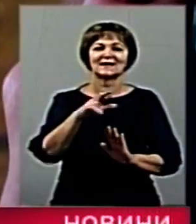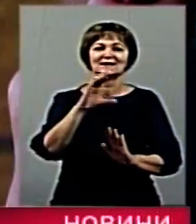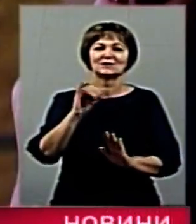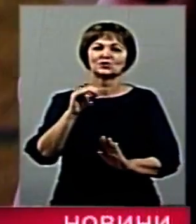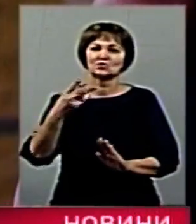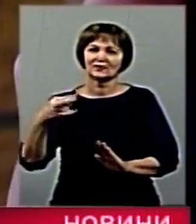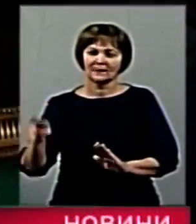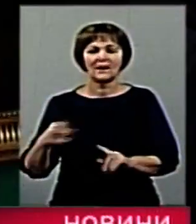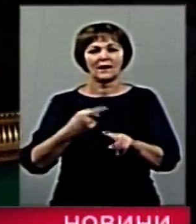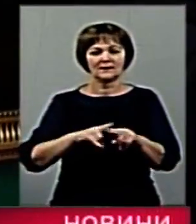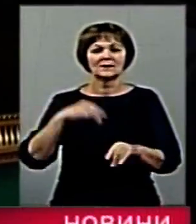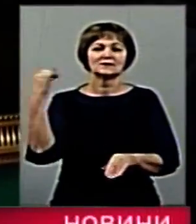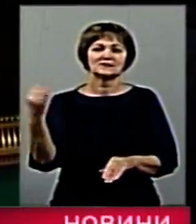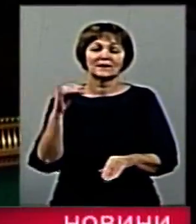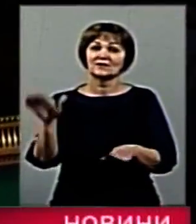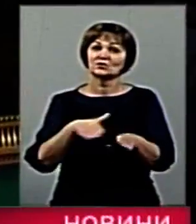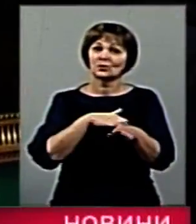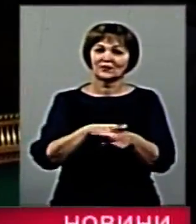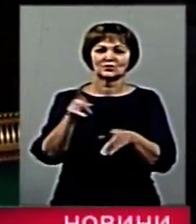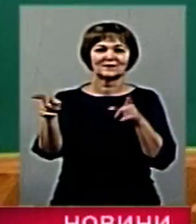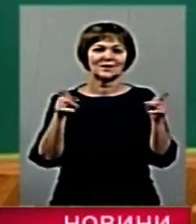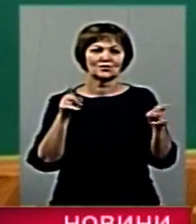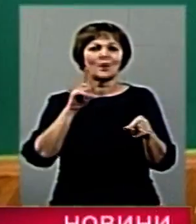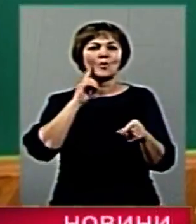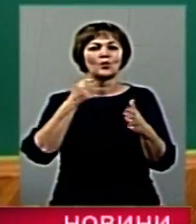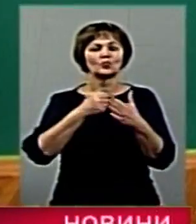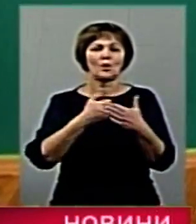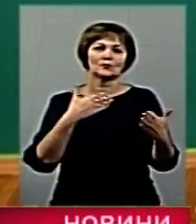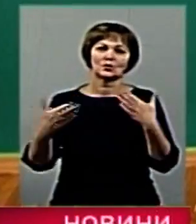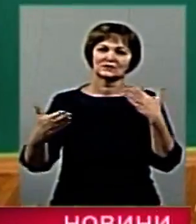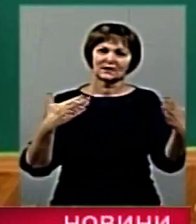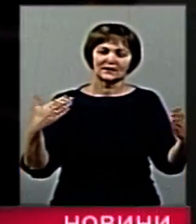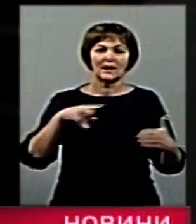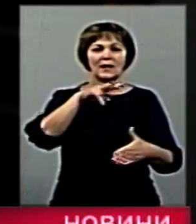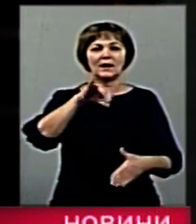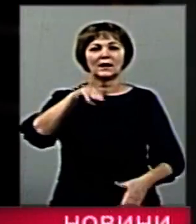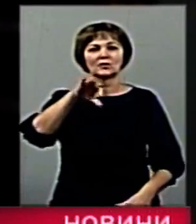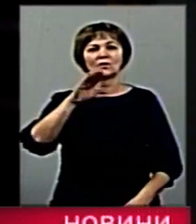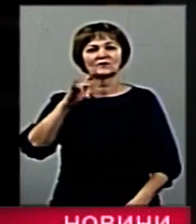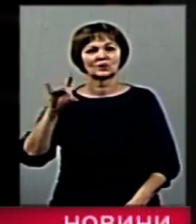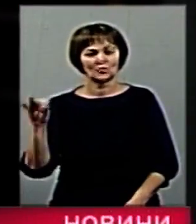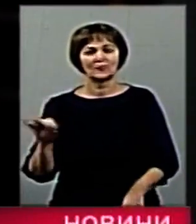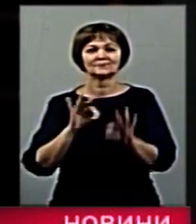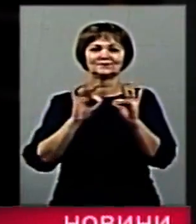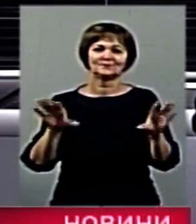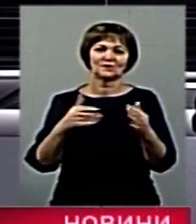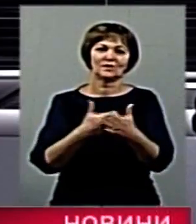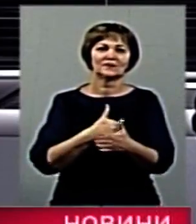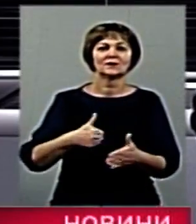любителів селфі, і його зробили для того, аби залучити молодь до музеїв. Інна Літовченко, Ігор Грач, новини Житомирщини.